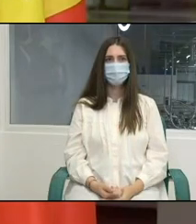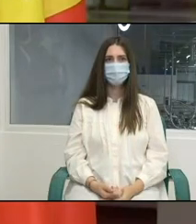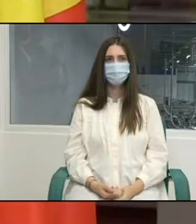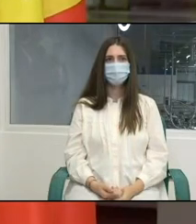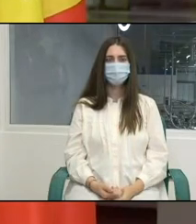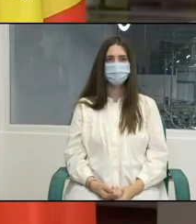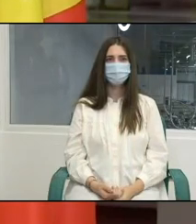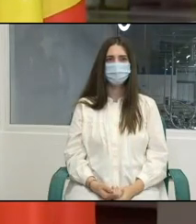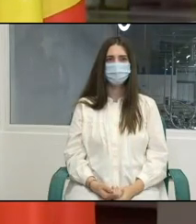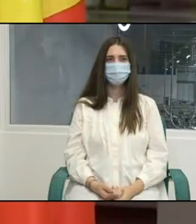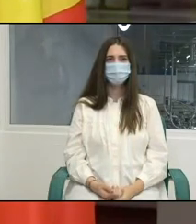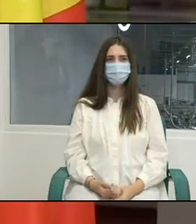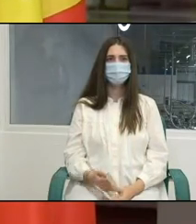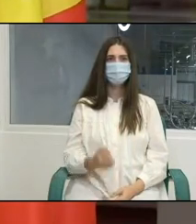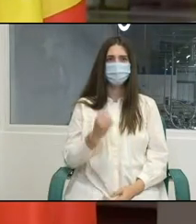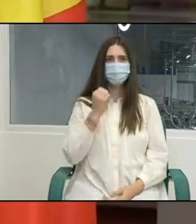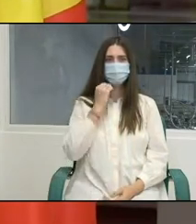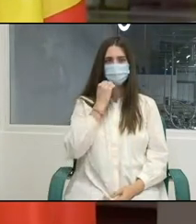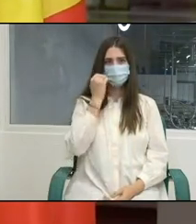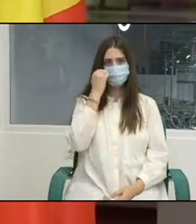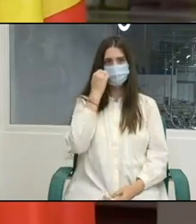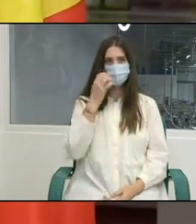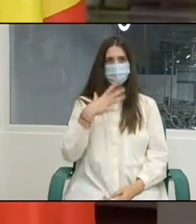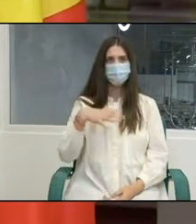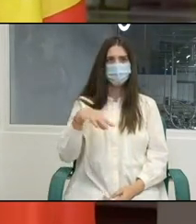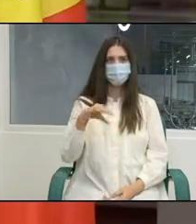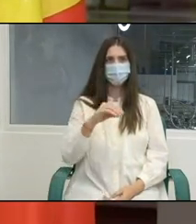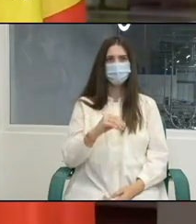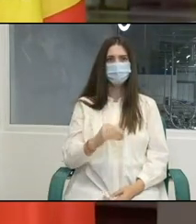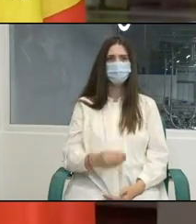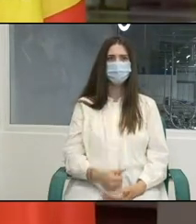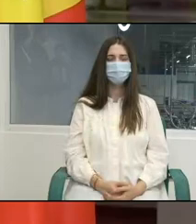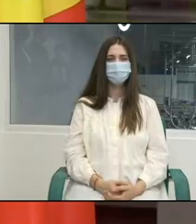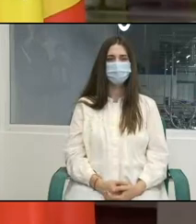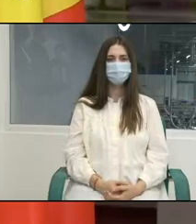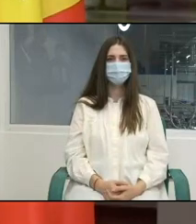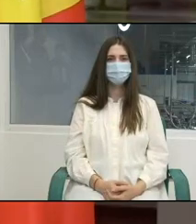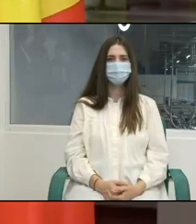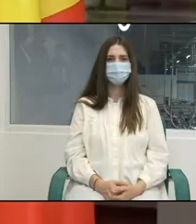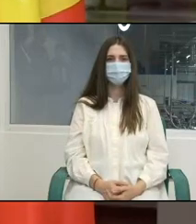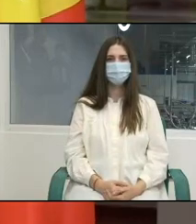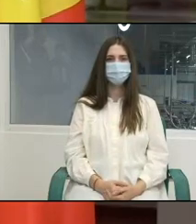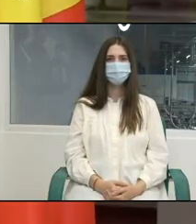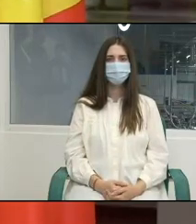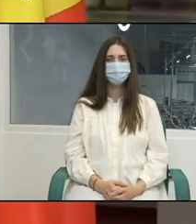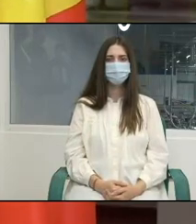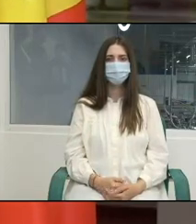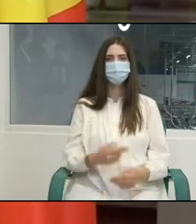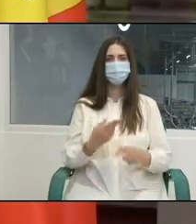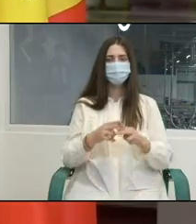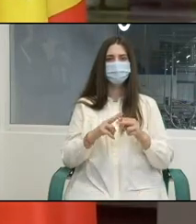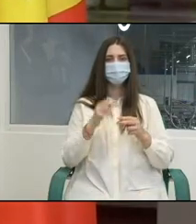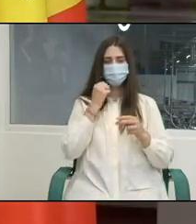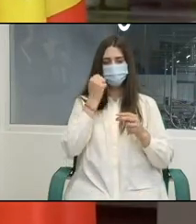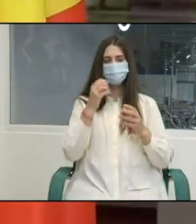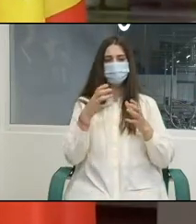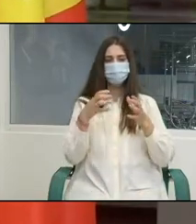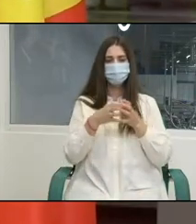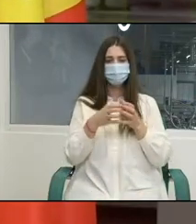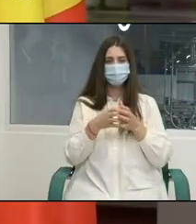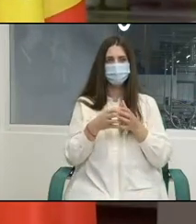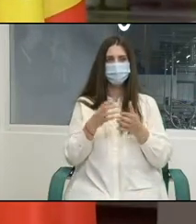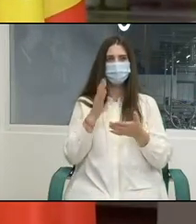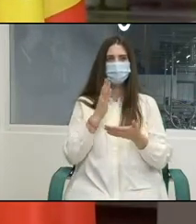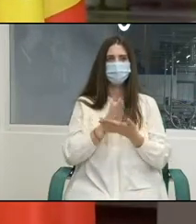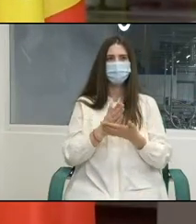Mulțumesc, Ala, și mulțumesc pentru invitația de a participa astăzi aici. La fel vreau să mulțumesc domnul